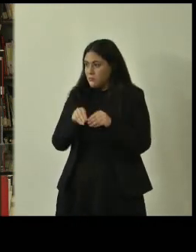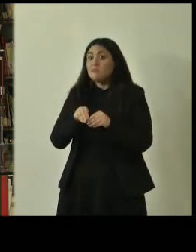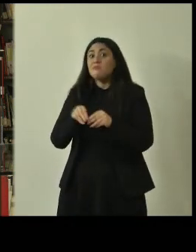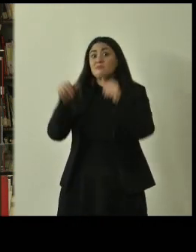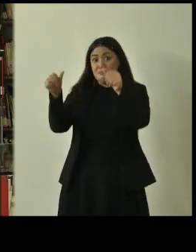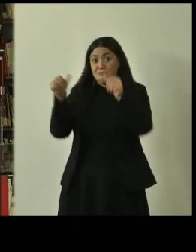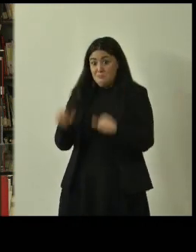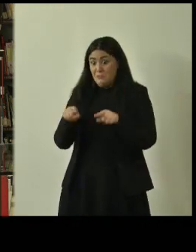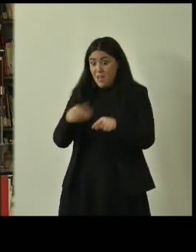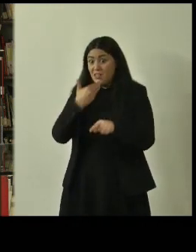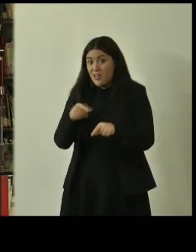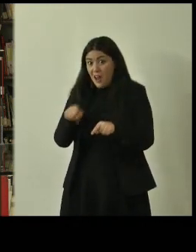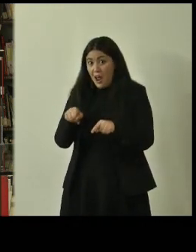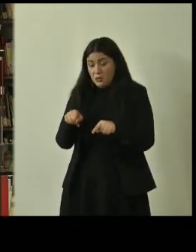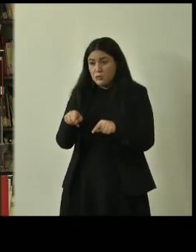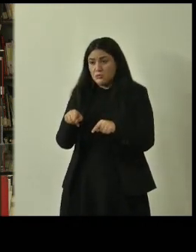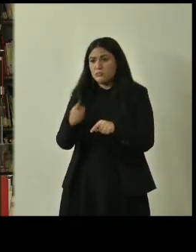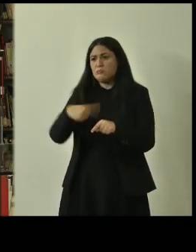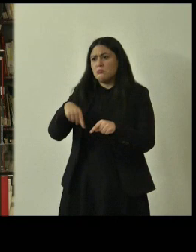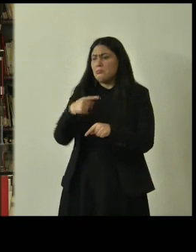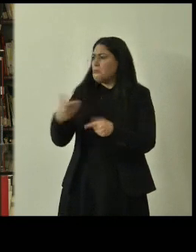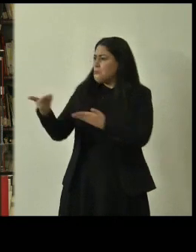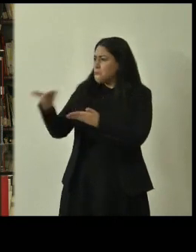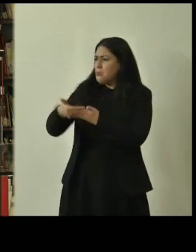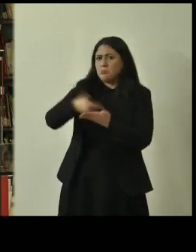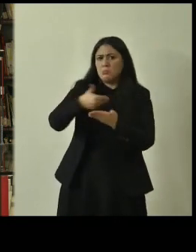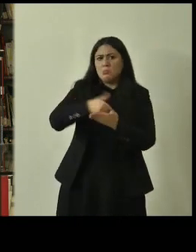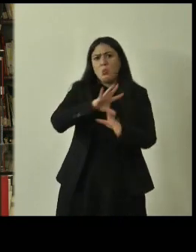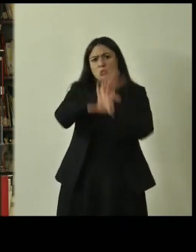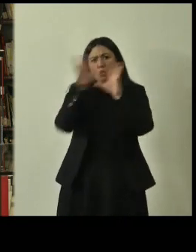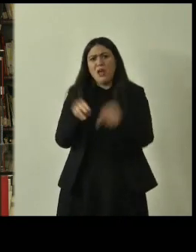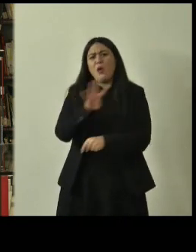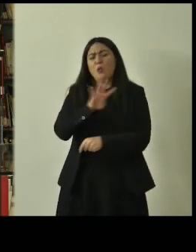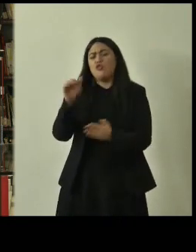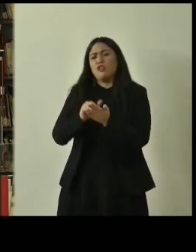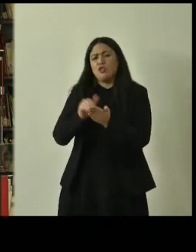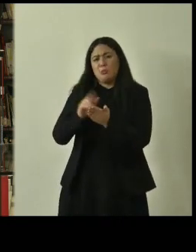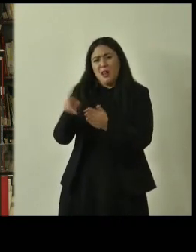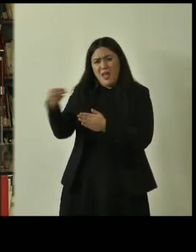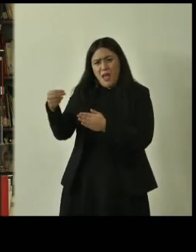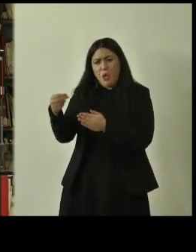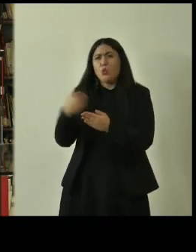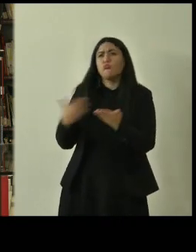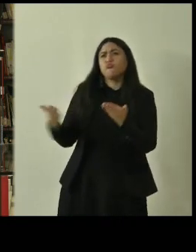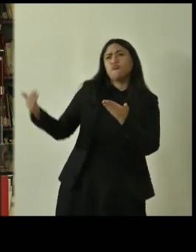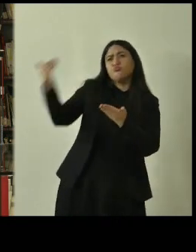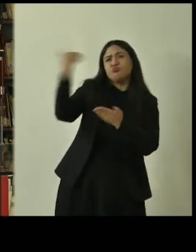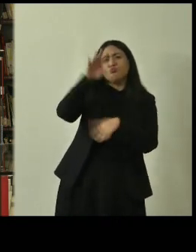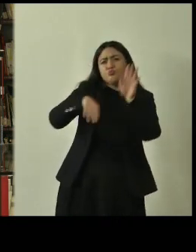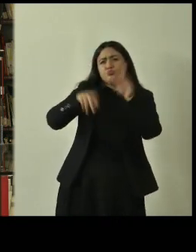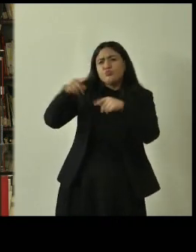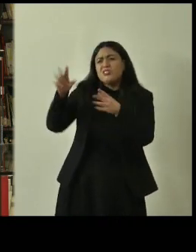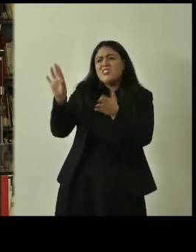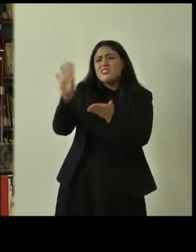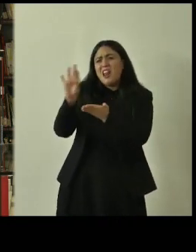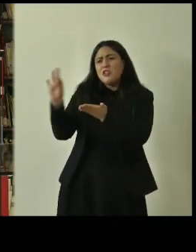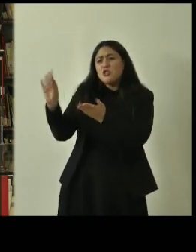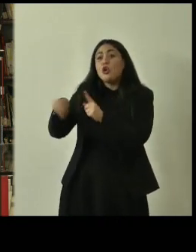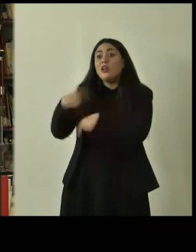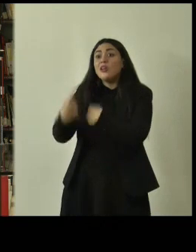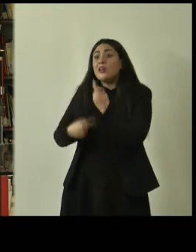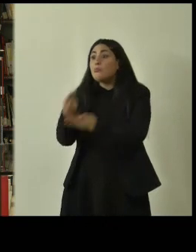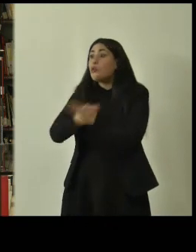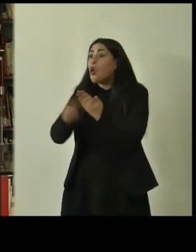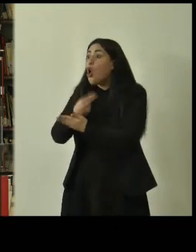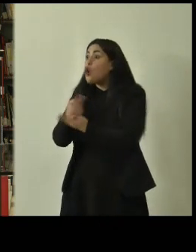bando abbiamo ricevuto domande per più di 400 mila euro dovremmo fare una graduatoria una selezione e alla fine finanziare i progetti più urgenti e più